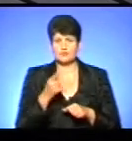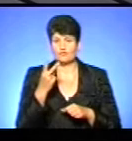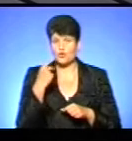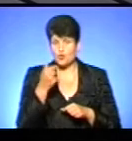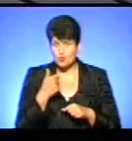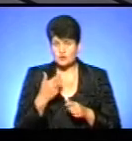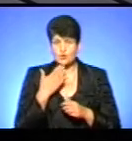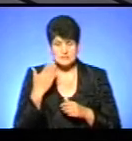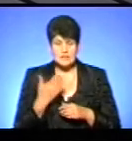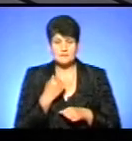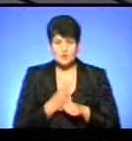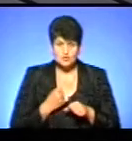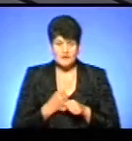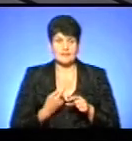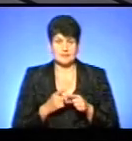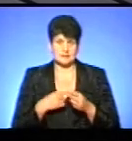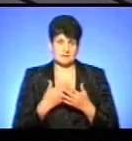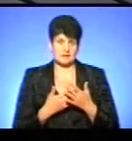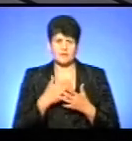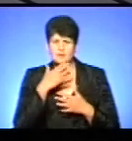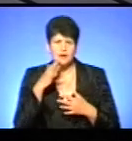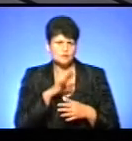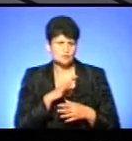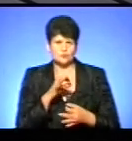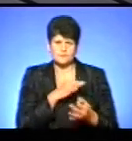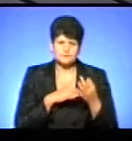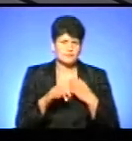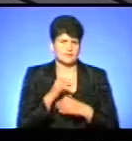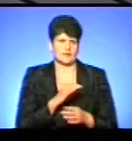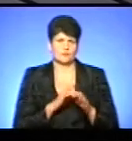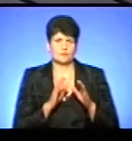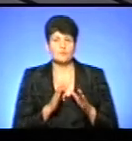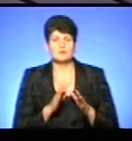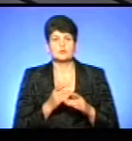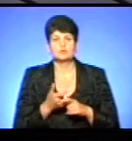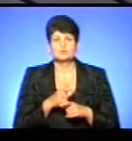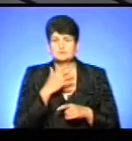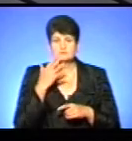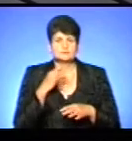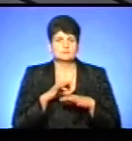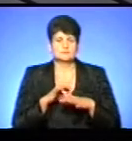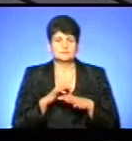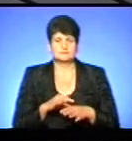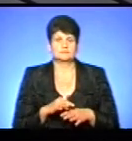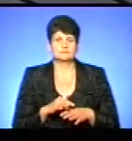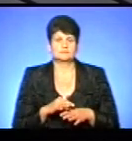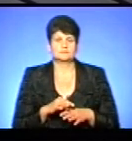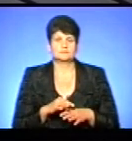останніх працювали над цією моделью. І були багато обговорень. Дуже багато це проводилося на рівні